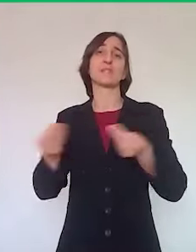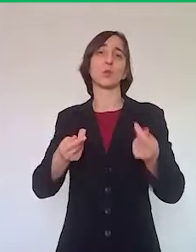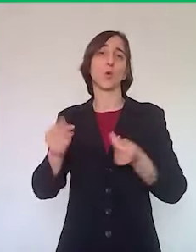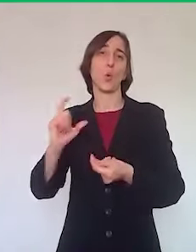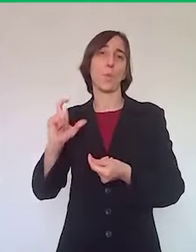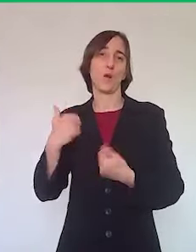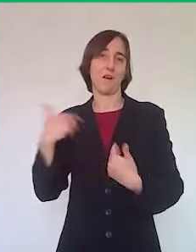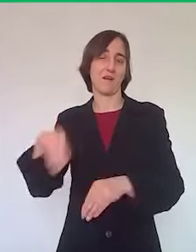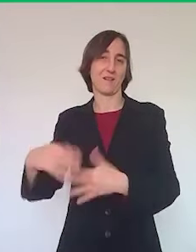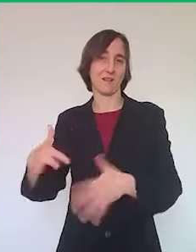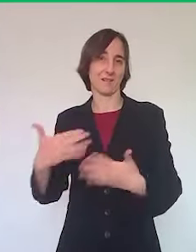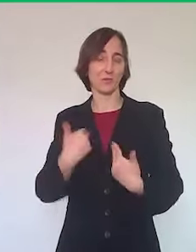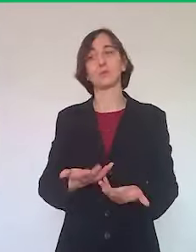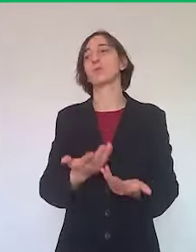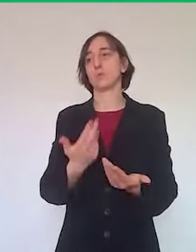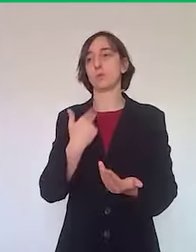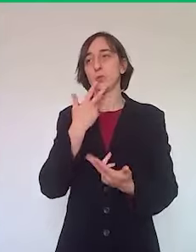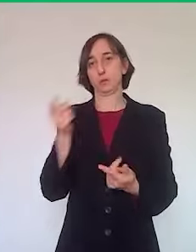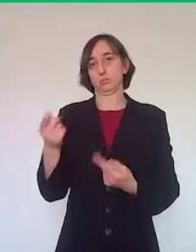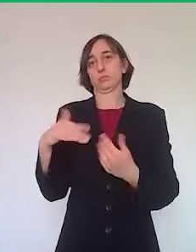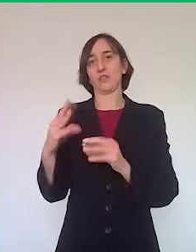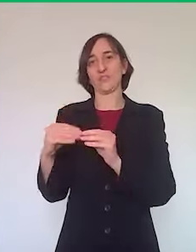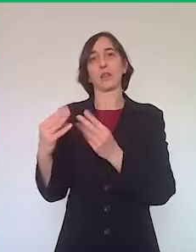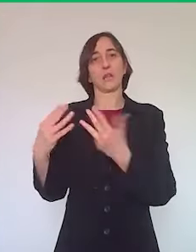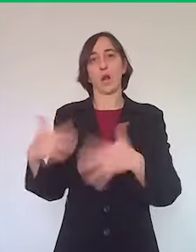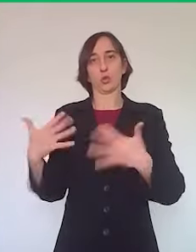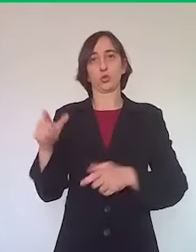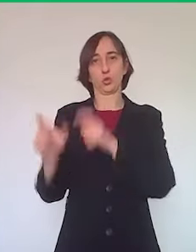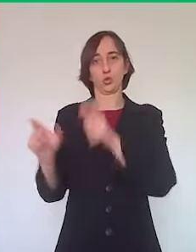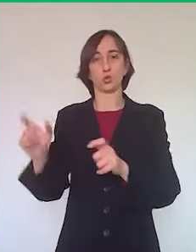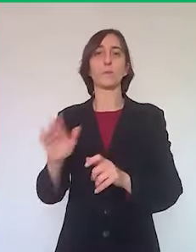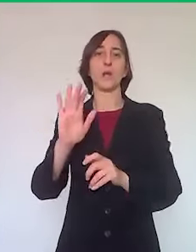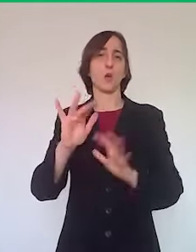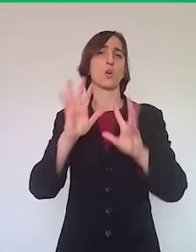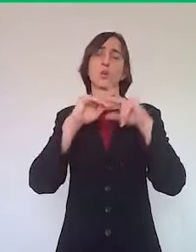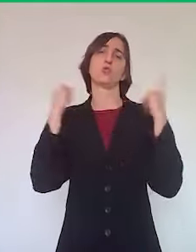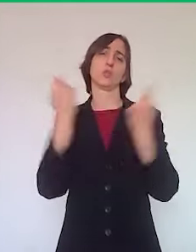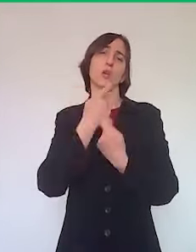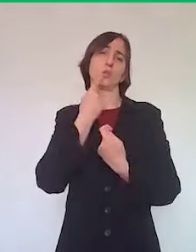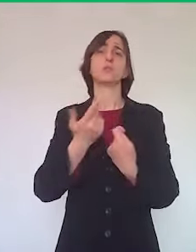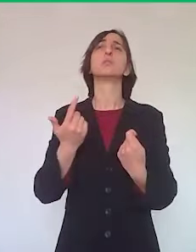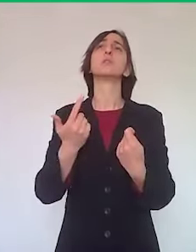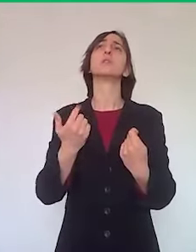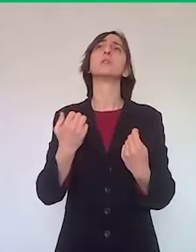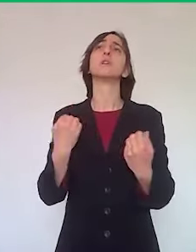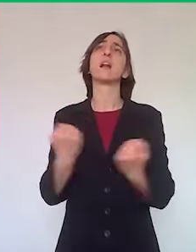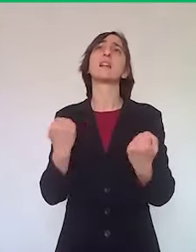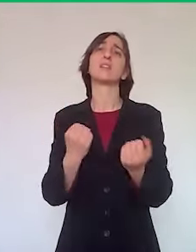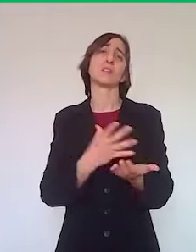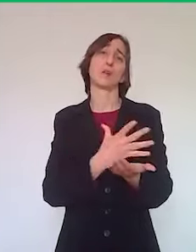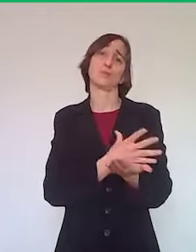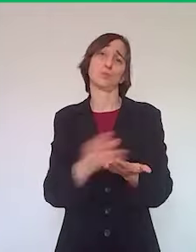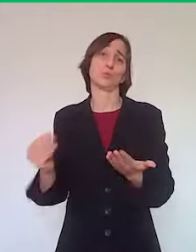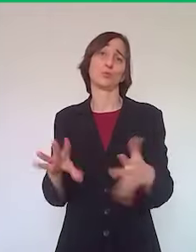Dobbiamo dire che in via generale tutte le attività sono state sospese e quindi nella pazienza dobbiamo mettere anche